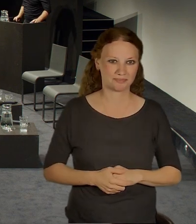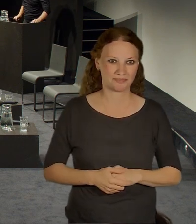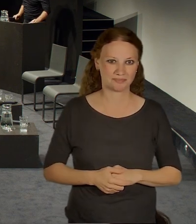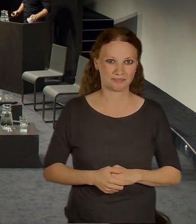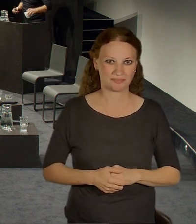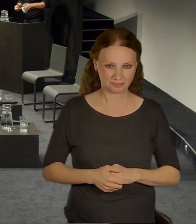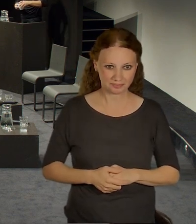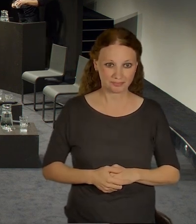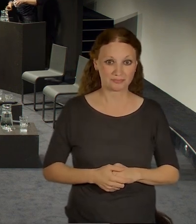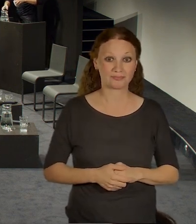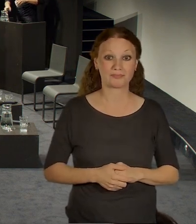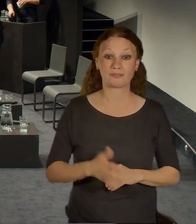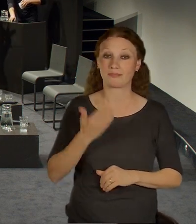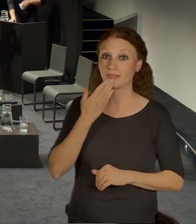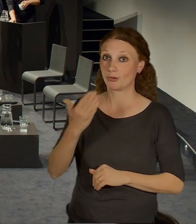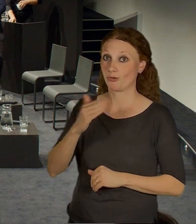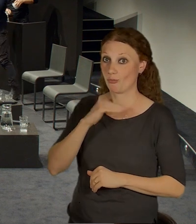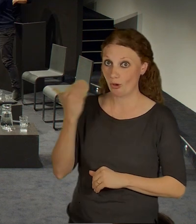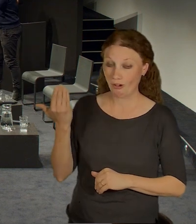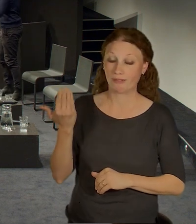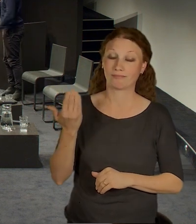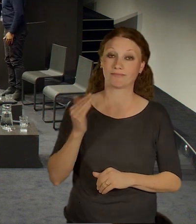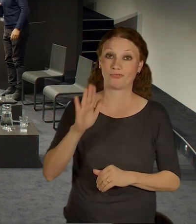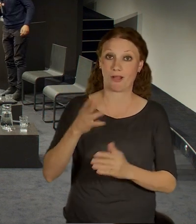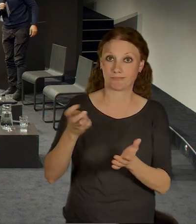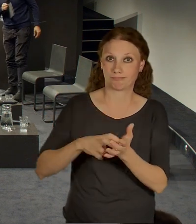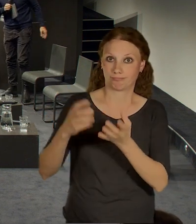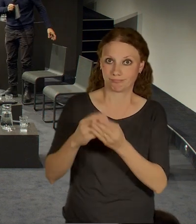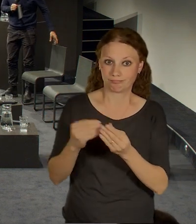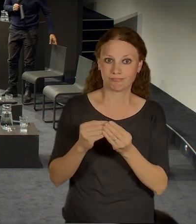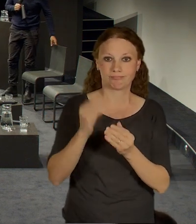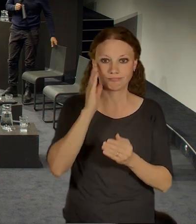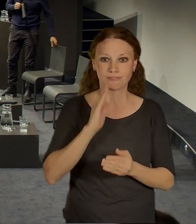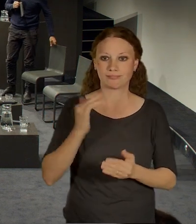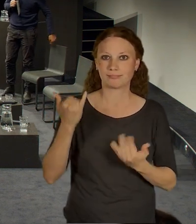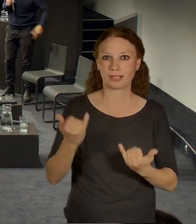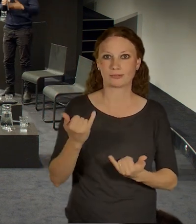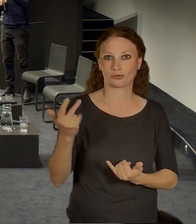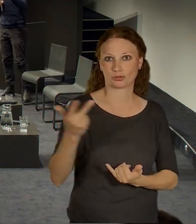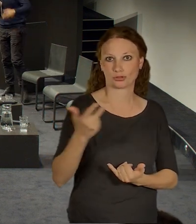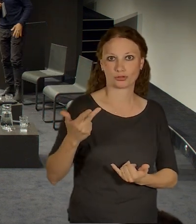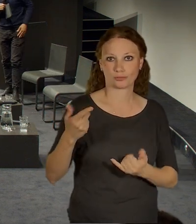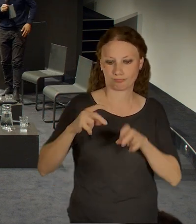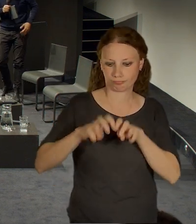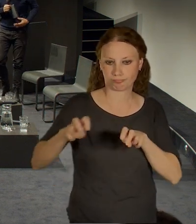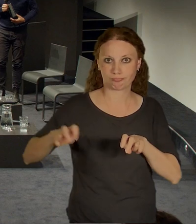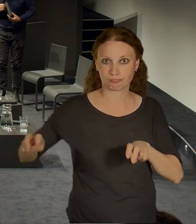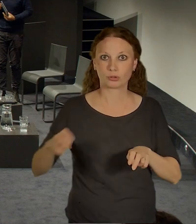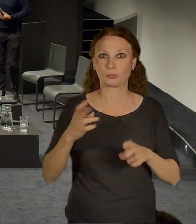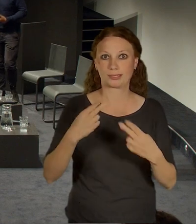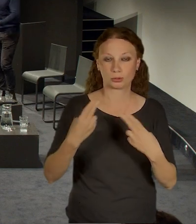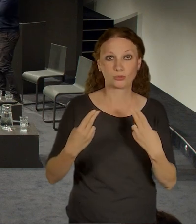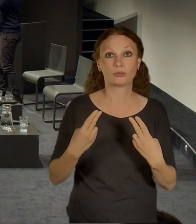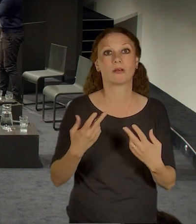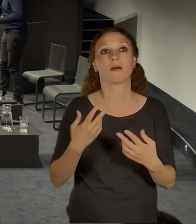Tak děkuju mnohokrát. Poprosím tady všechny tři pány, aby se ke mně připolili do diskuze. Vás poprosím, abyste si